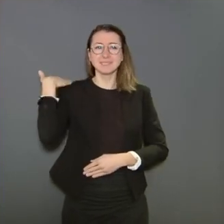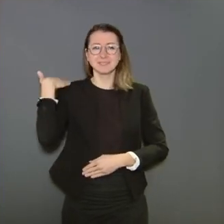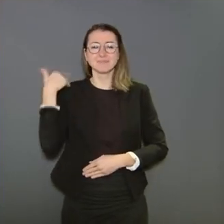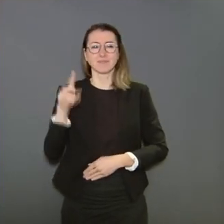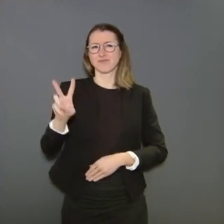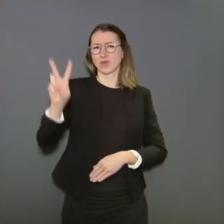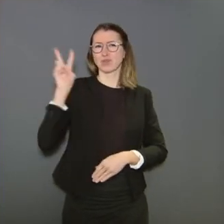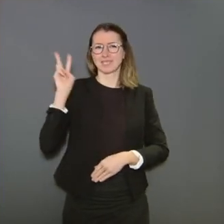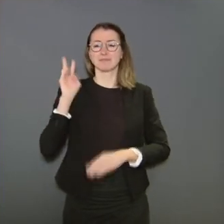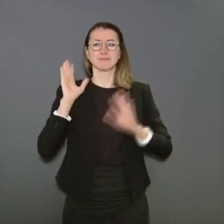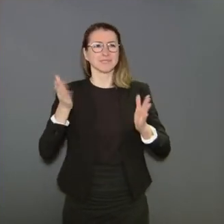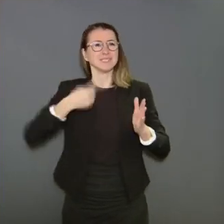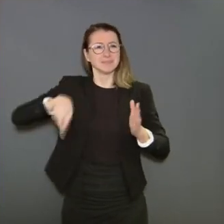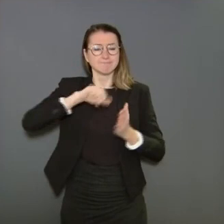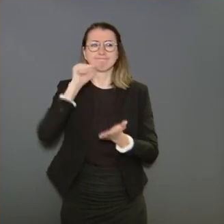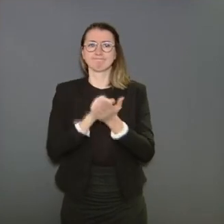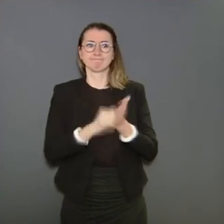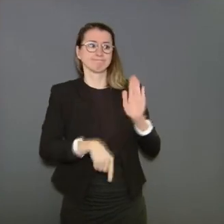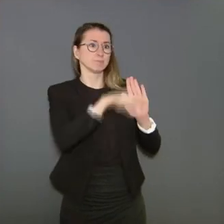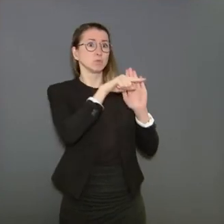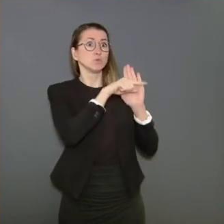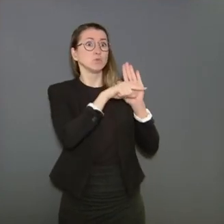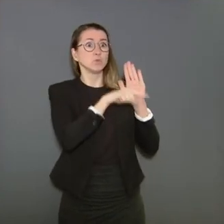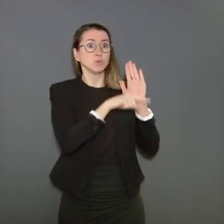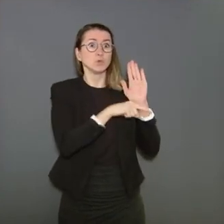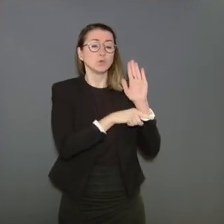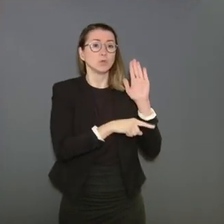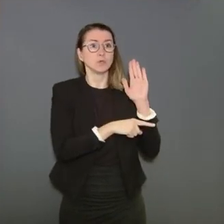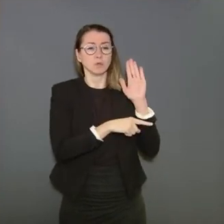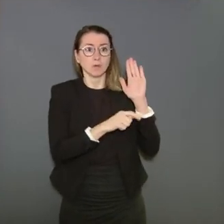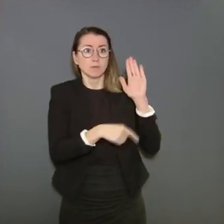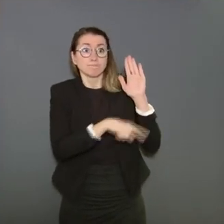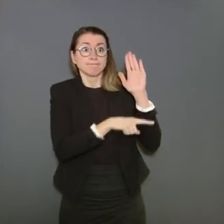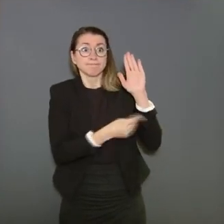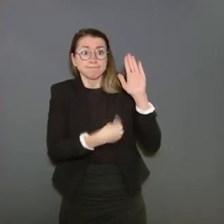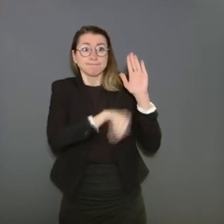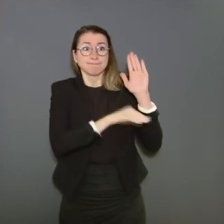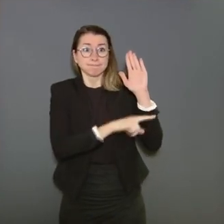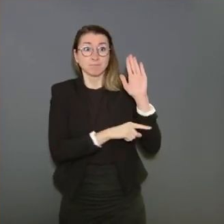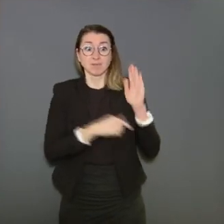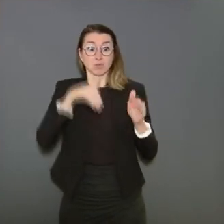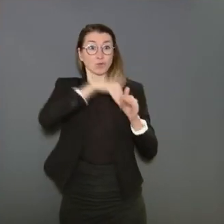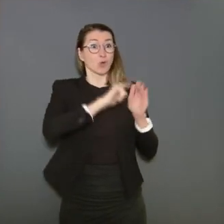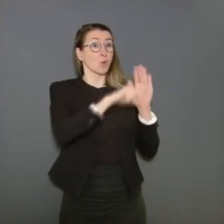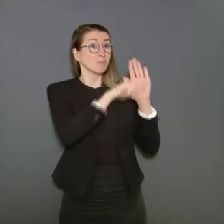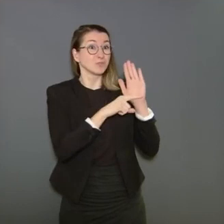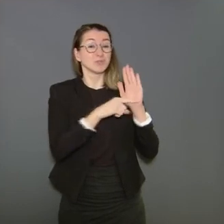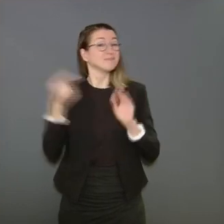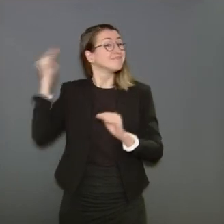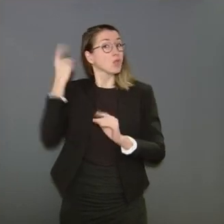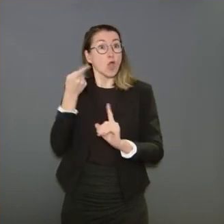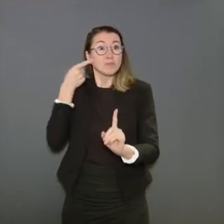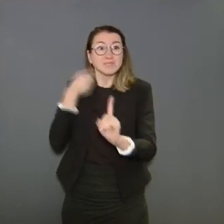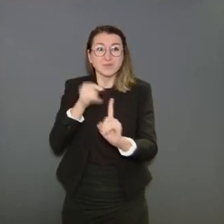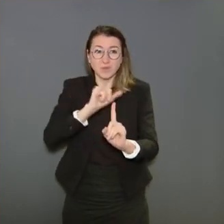de restrictions que nous avons mises en place avec un seul objectif, c'est d'immédiatement limiter au